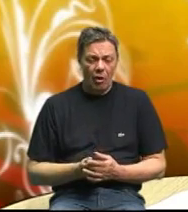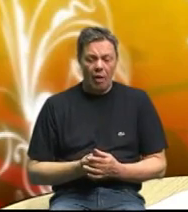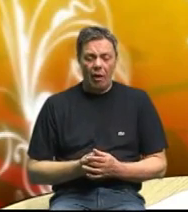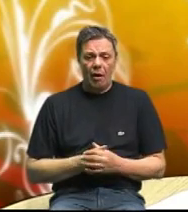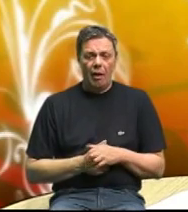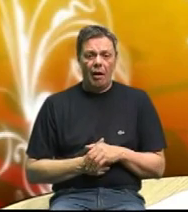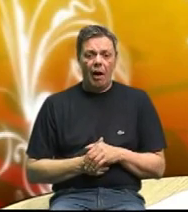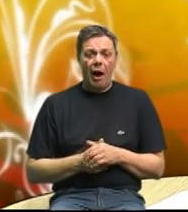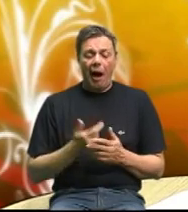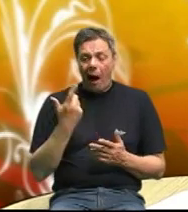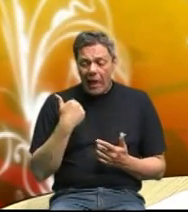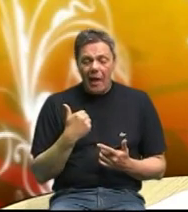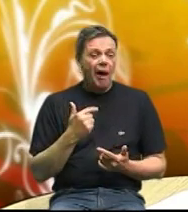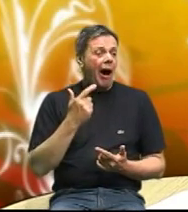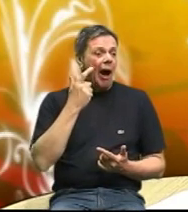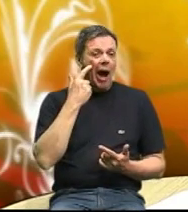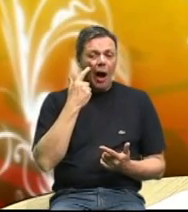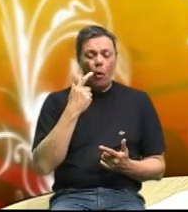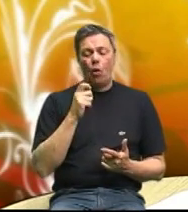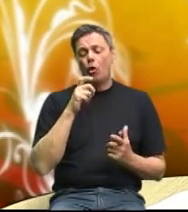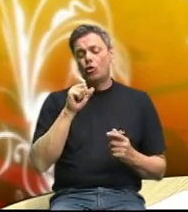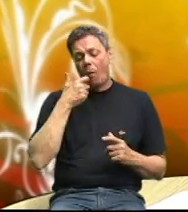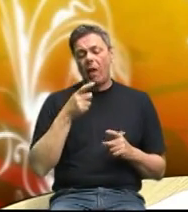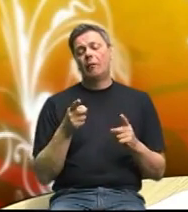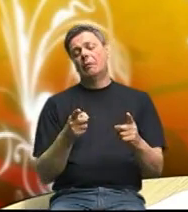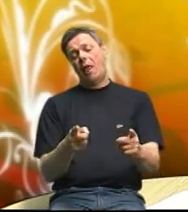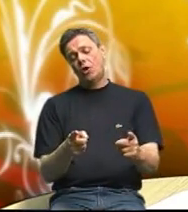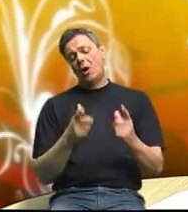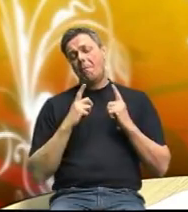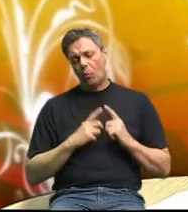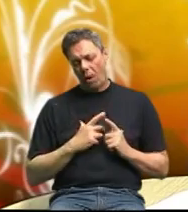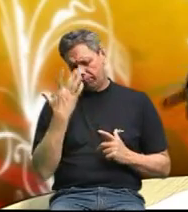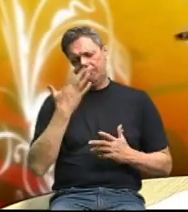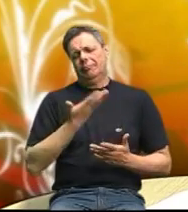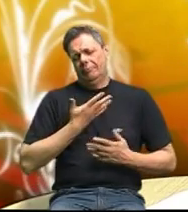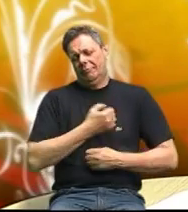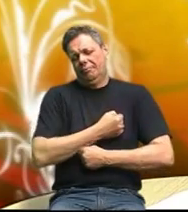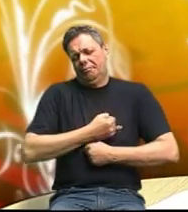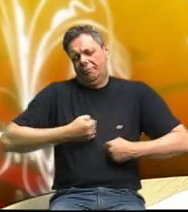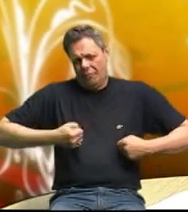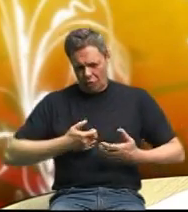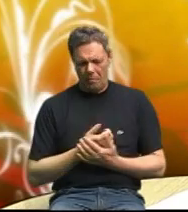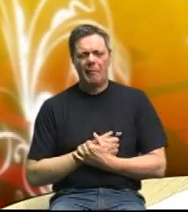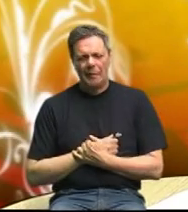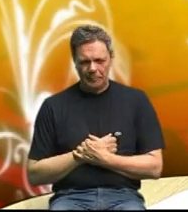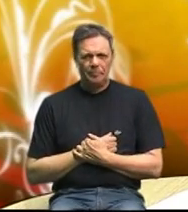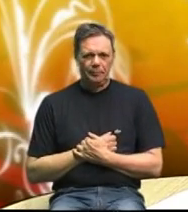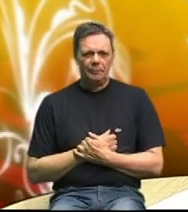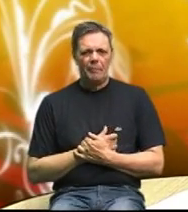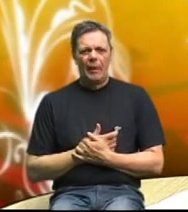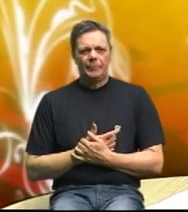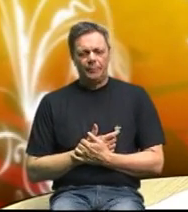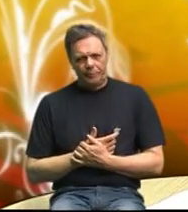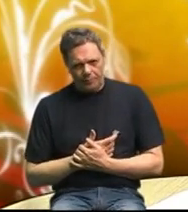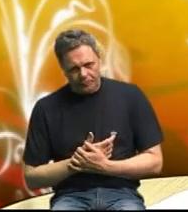čoveka jel da ali buduš da on miruje da kontinuirano miruje sve tih osamsto kalorija uđu